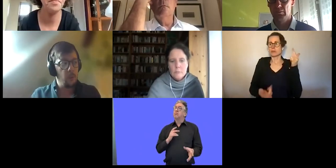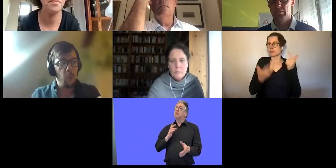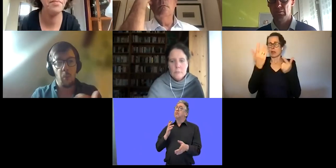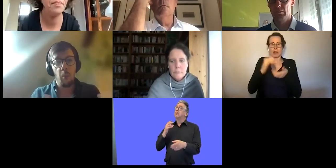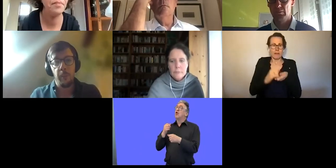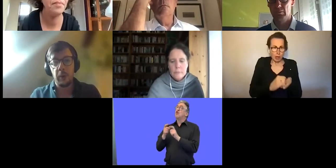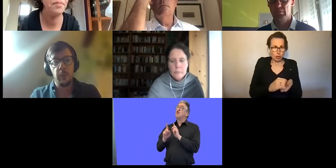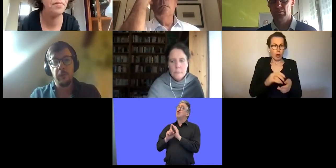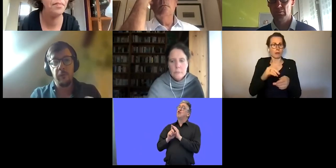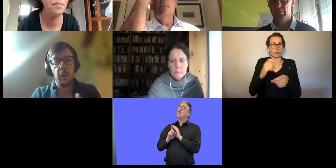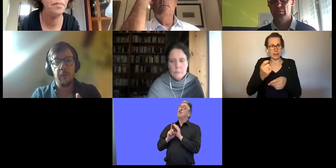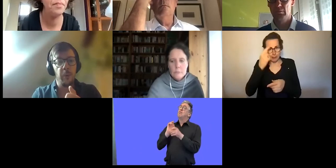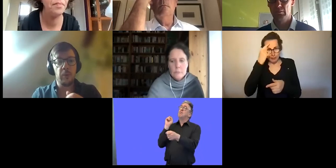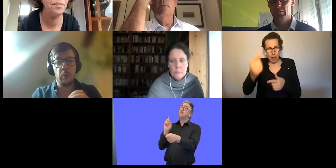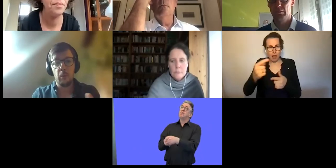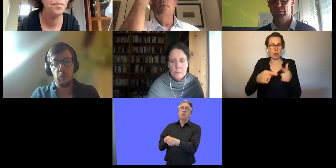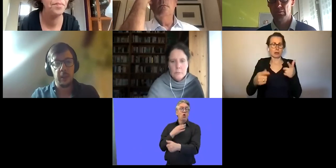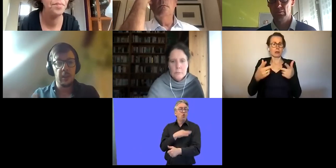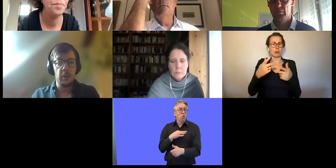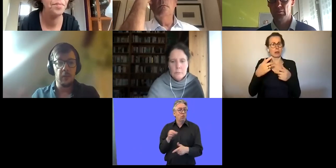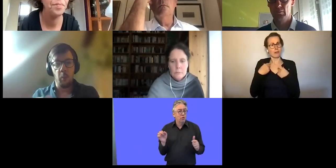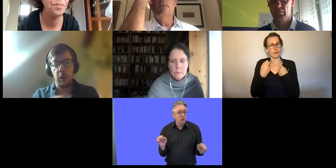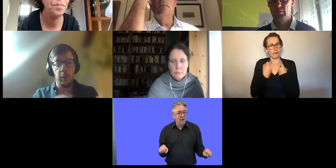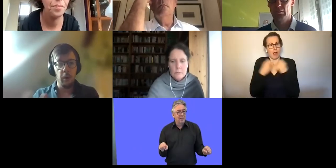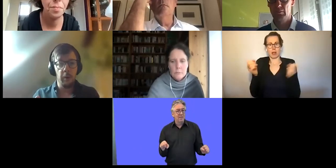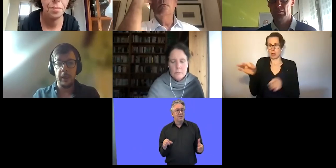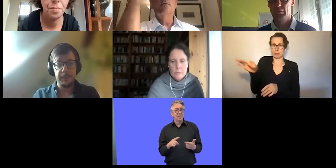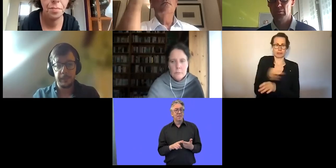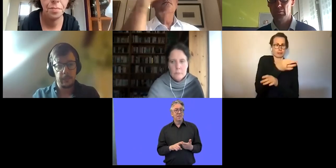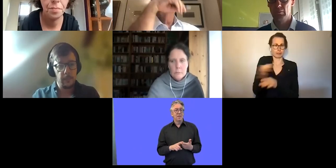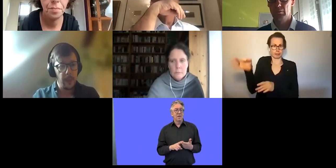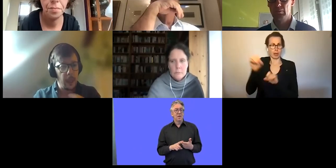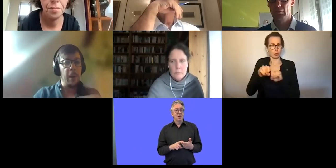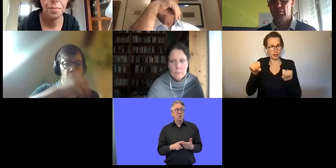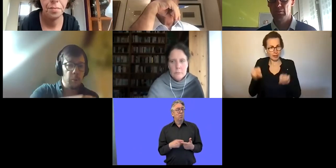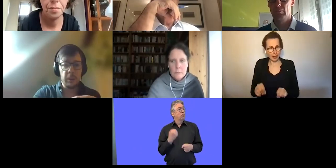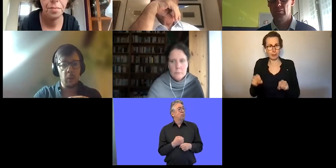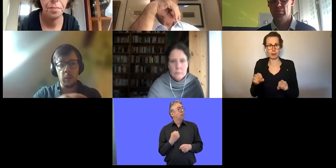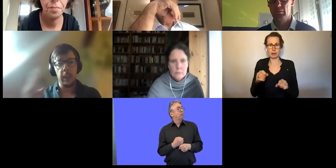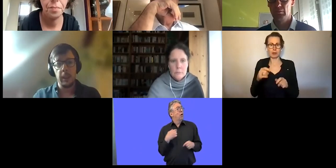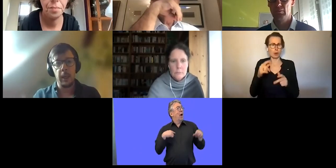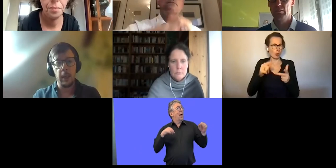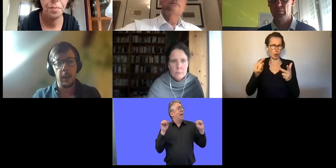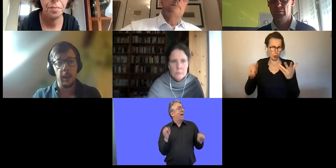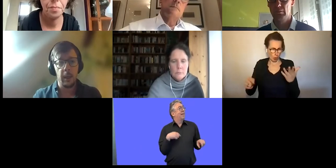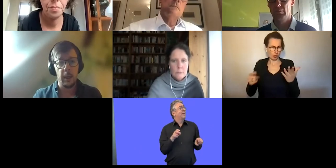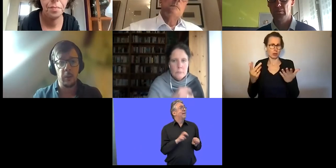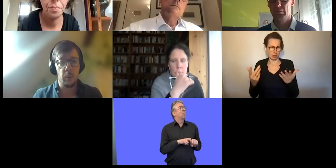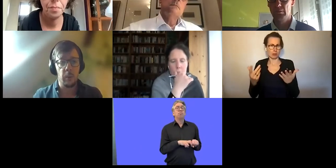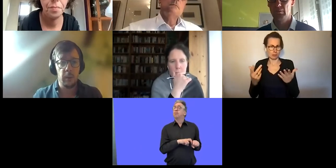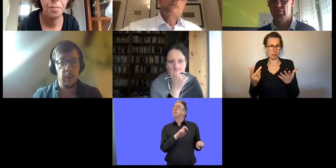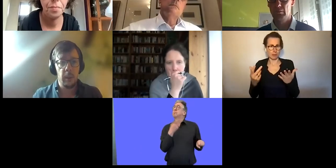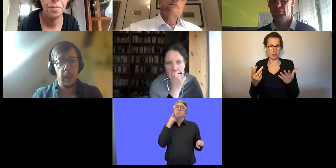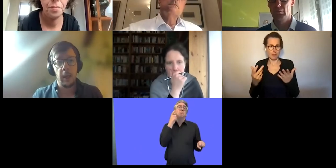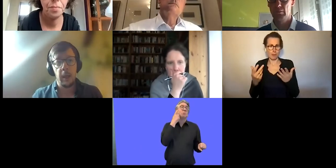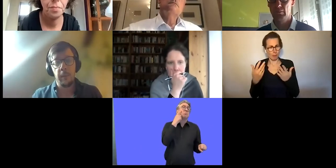Teilhaberechte haben, sodass man die Freiheit hat, überzugehen von einem Bereich in den anderen,